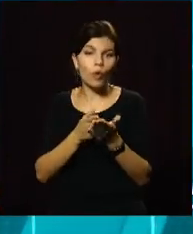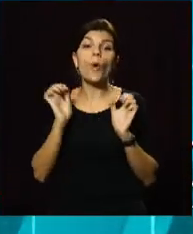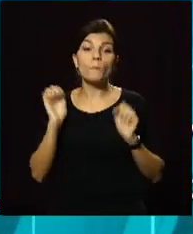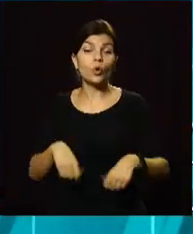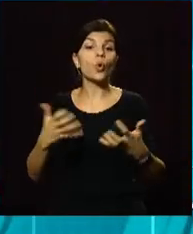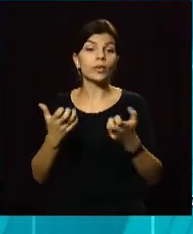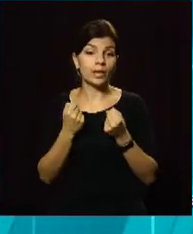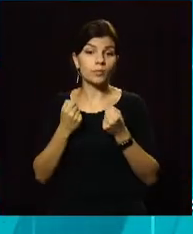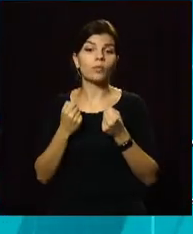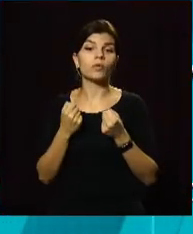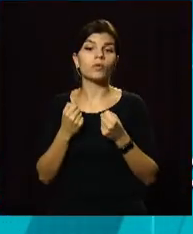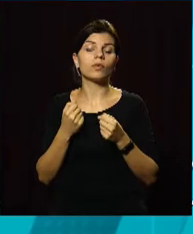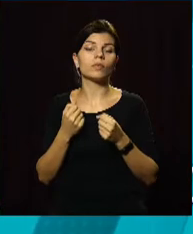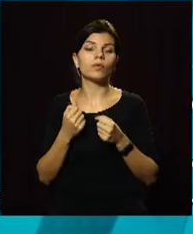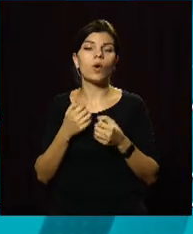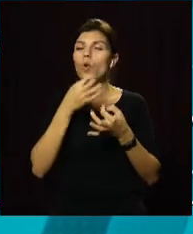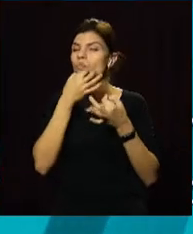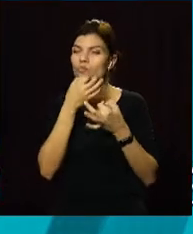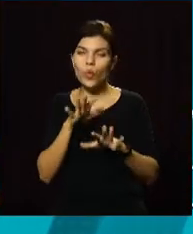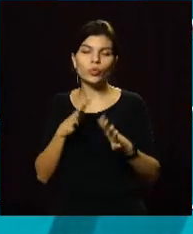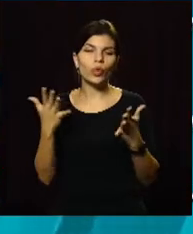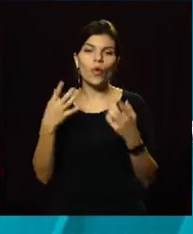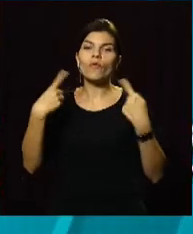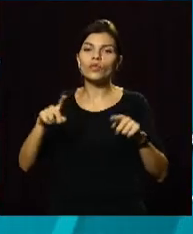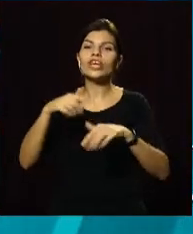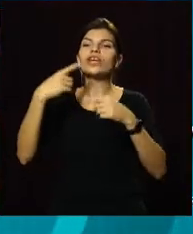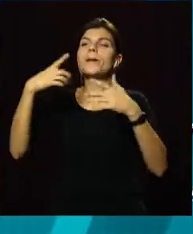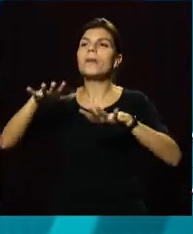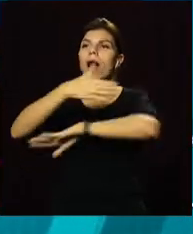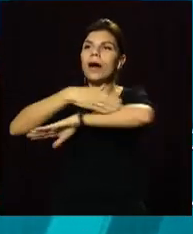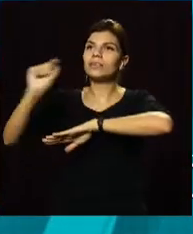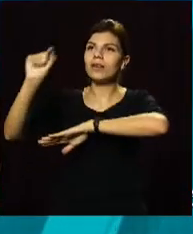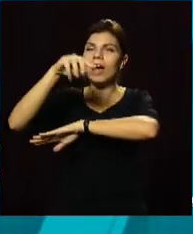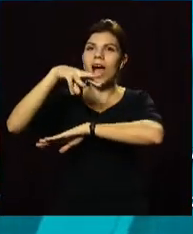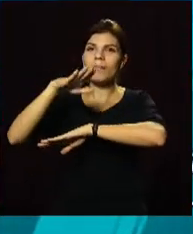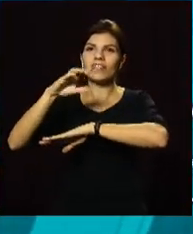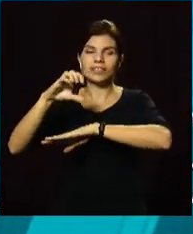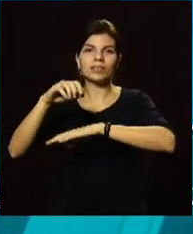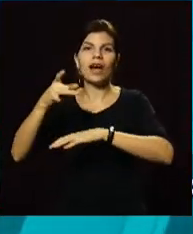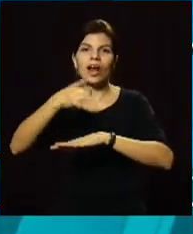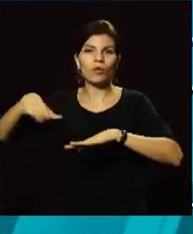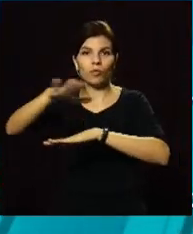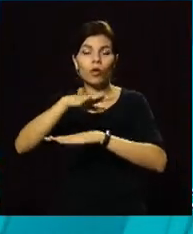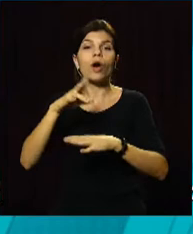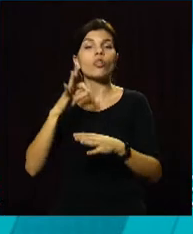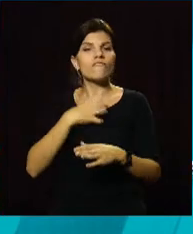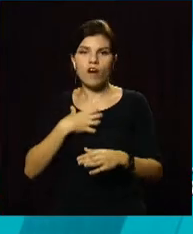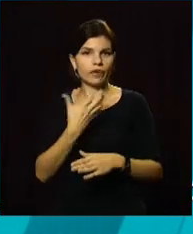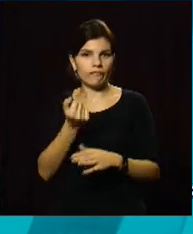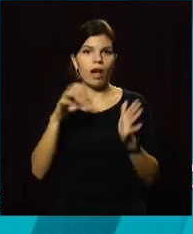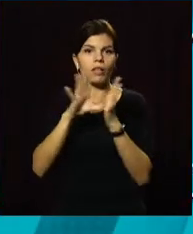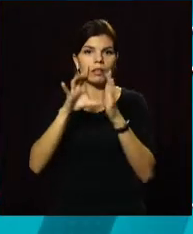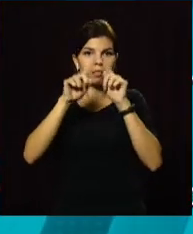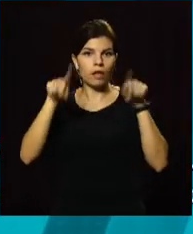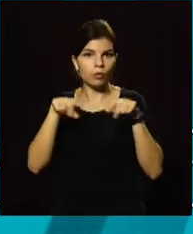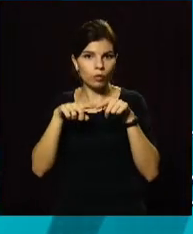отримати відповідні послуги у будь-якому іншому сервісному центрі МВС. За умови наявності талону електронної